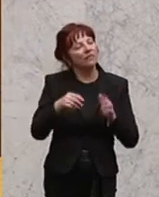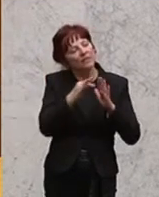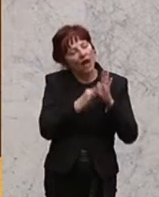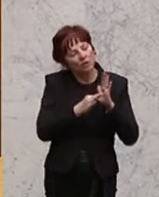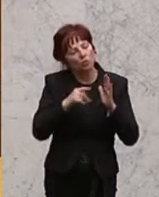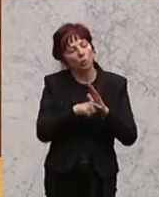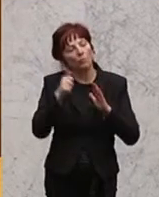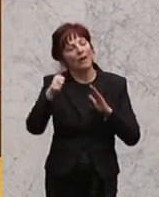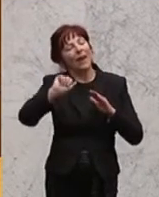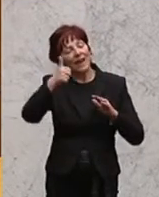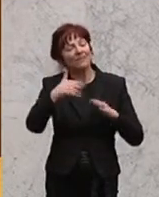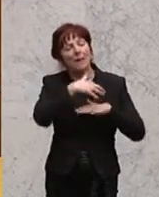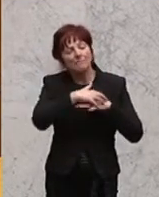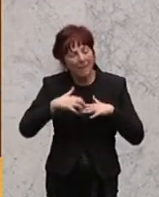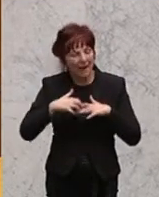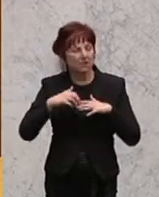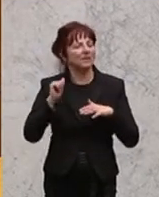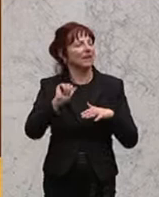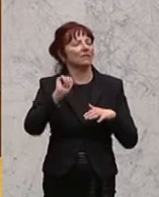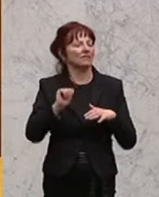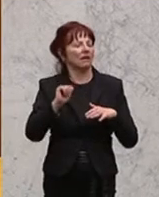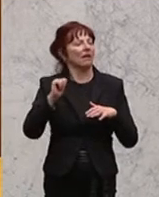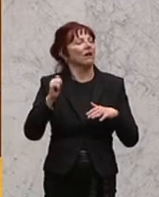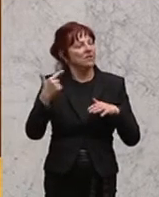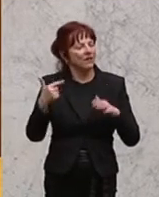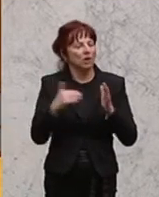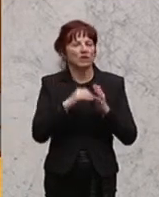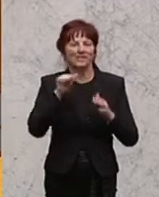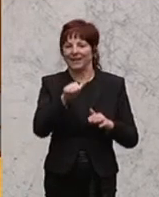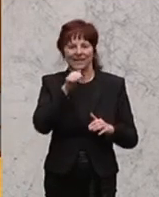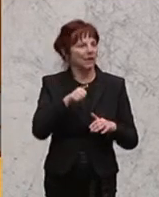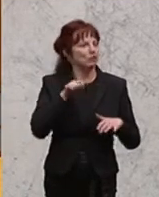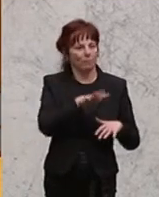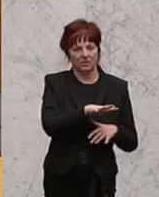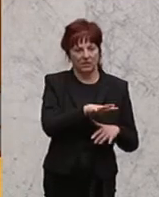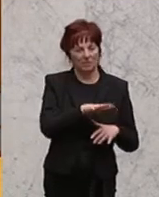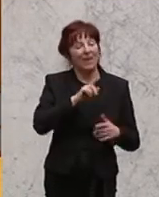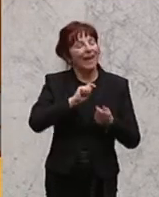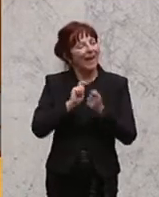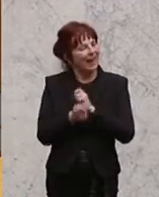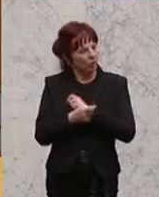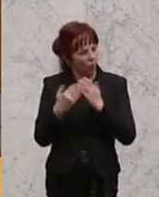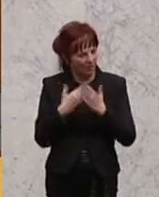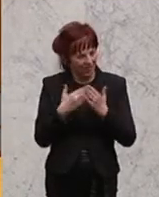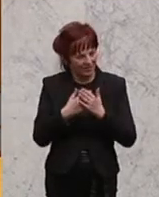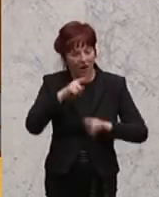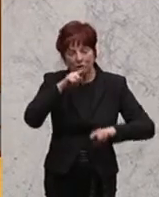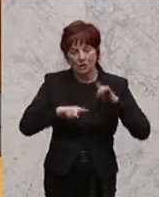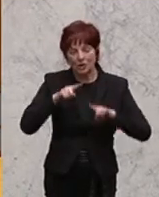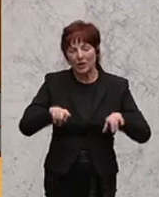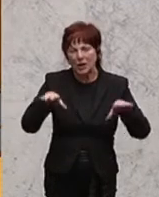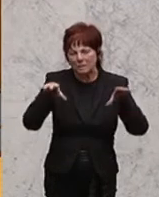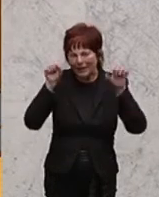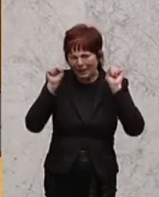durch das Datum 1. März 2016 ersetzt. Begründung zu 1. Durch die Änderung wird auf die unterschiedlichen Begriffsverwendungen,